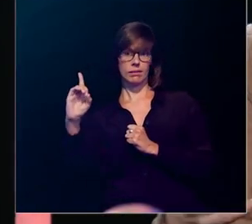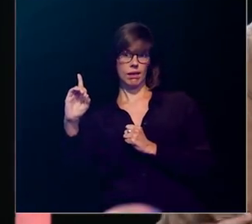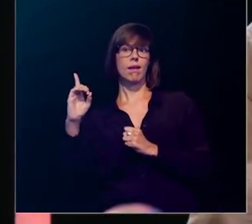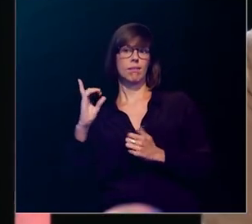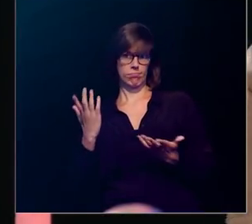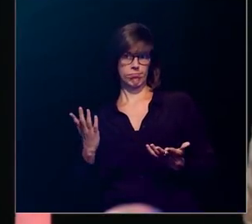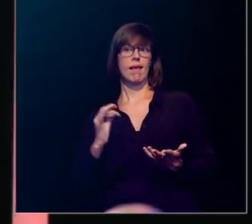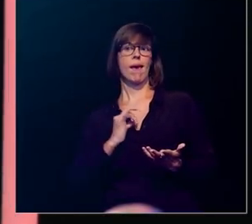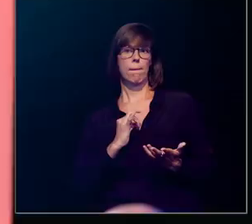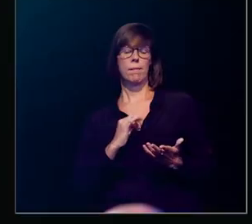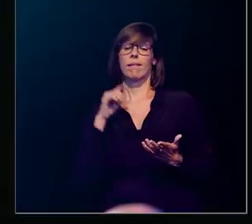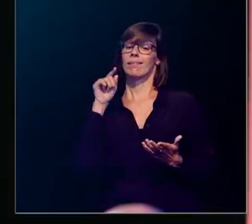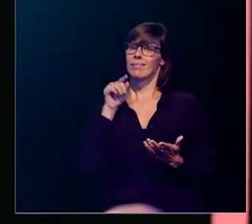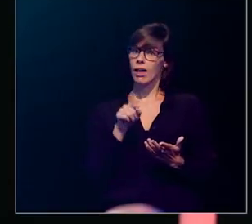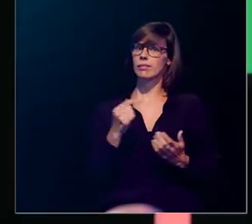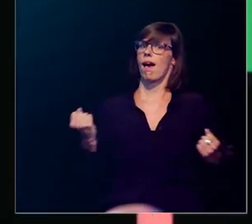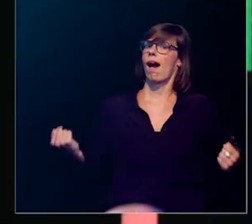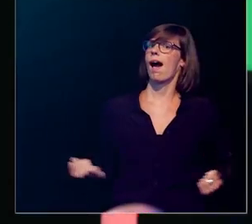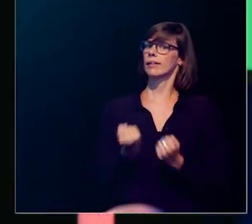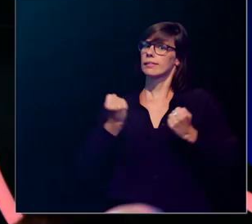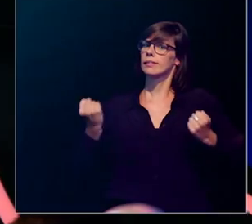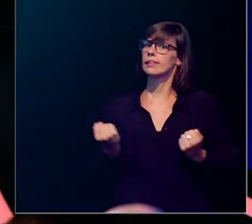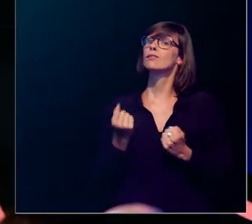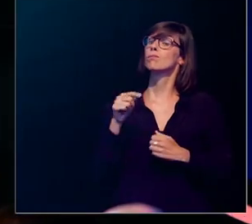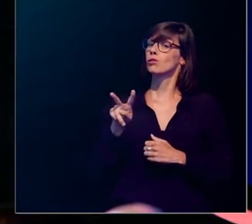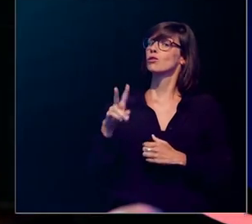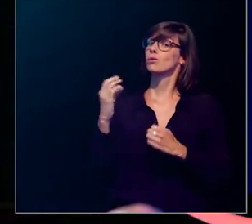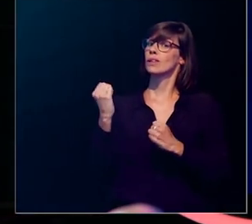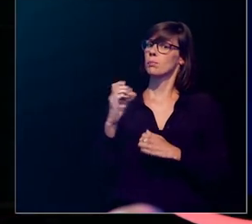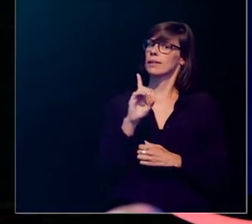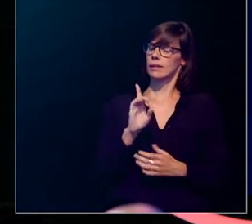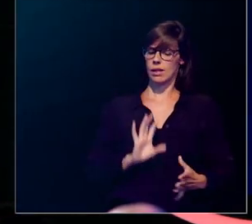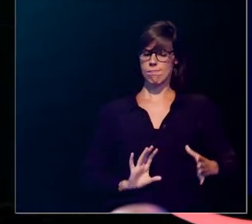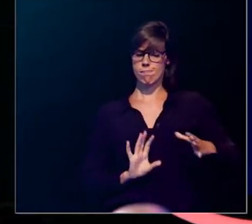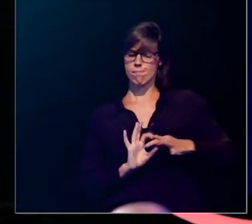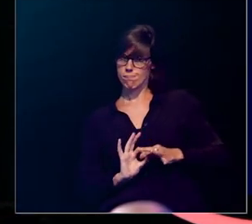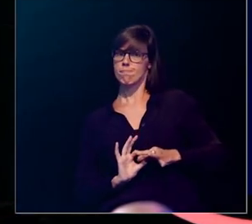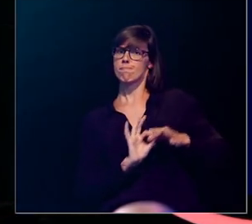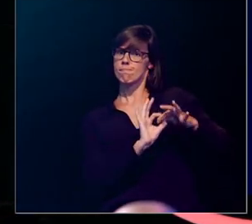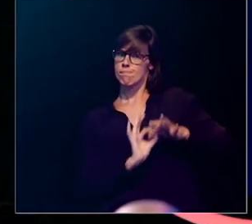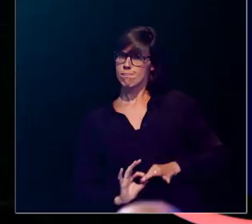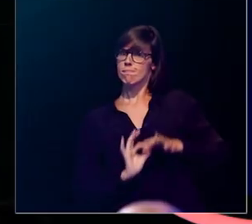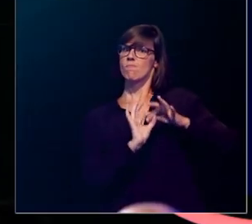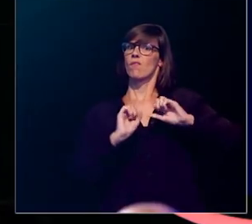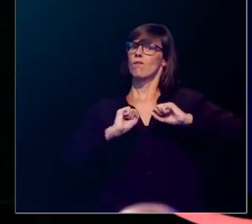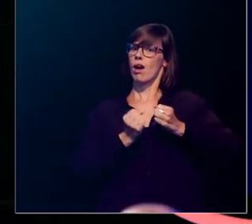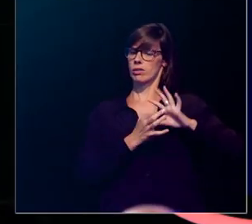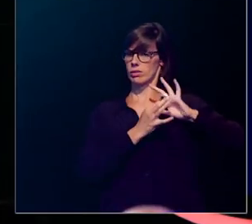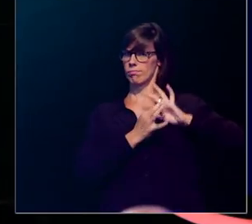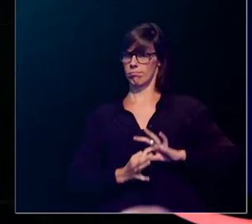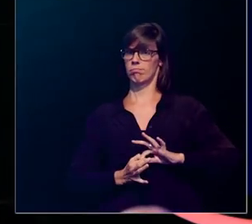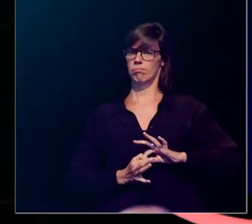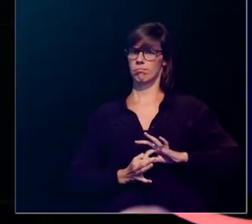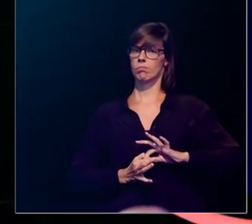En dat is het actieve vitamine D. Dat is het vitamine D dat gaat binden aan receptoren voor vitamine D die zich in